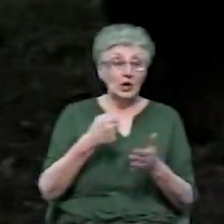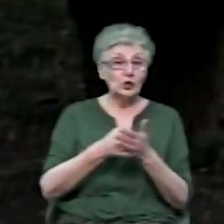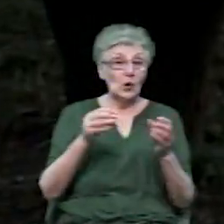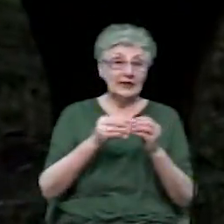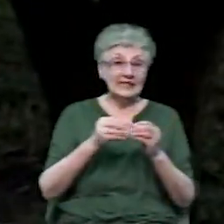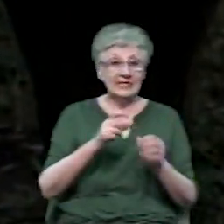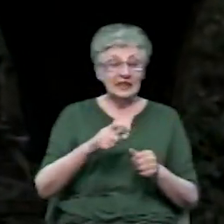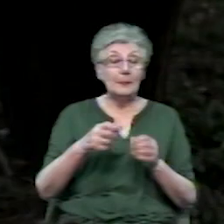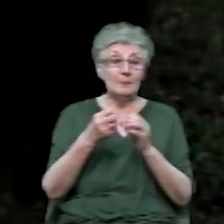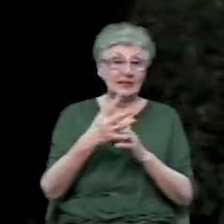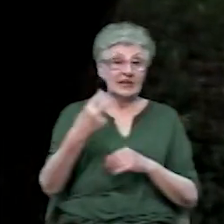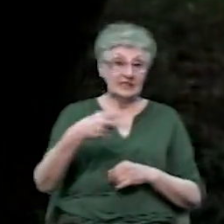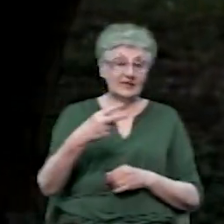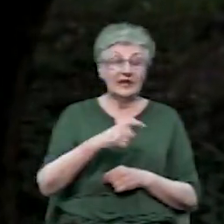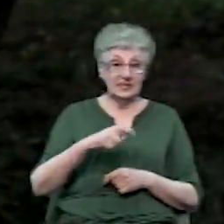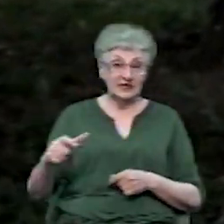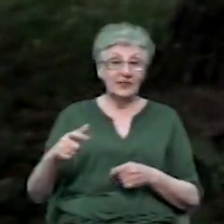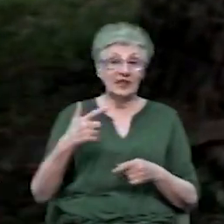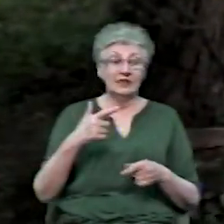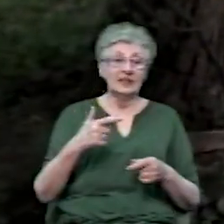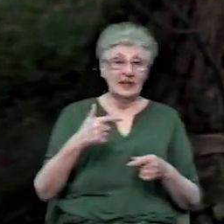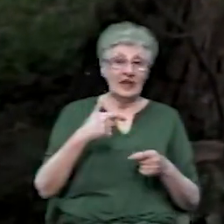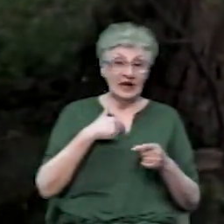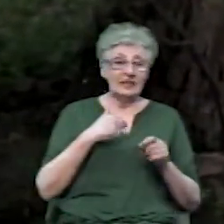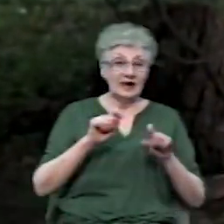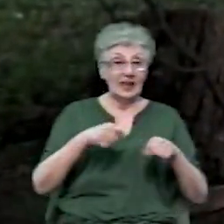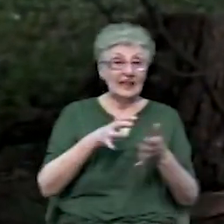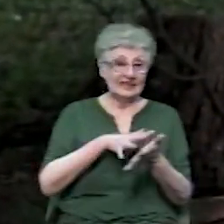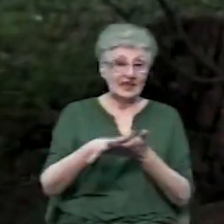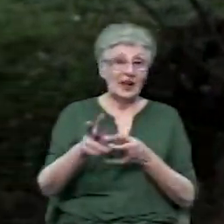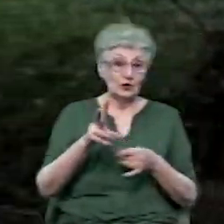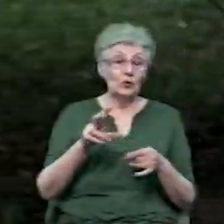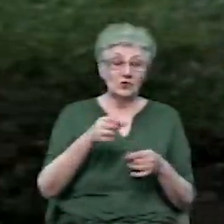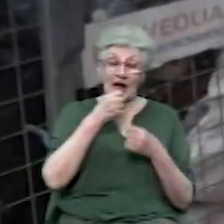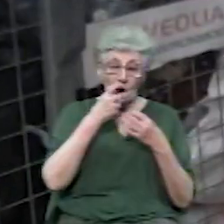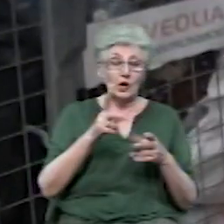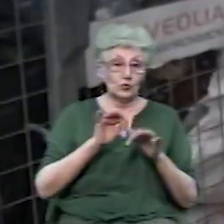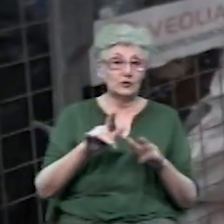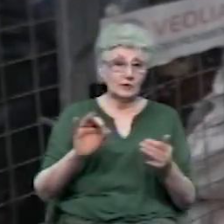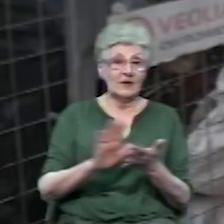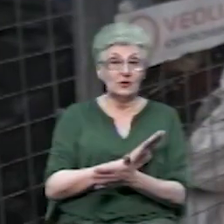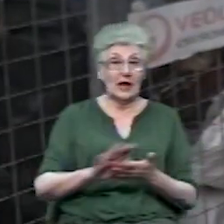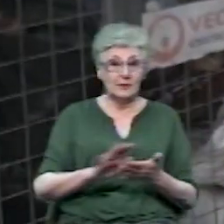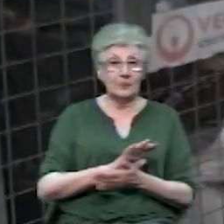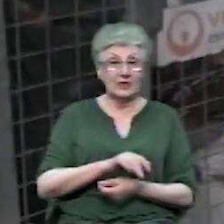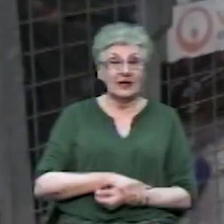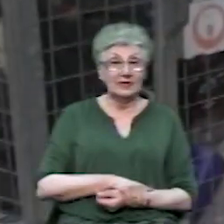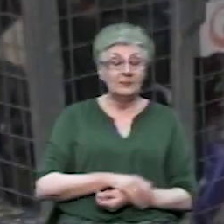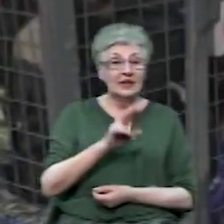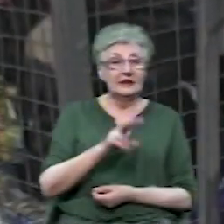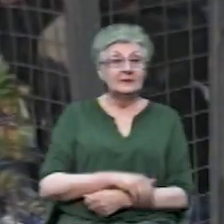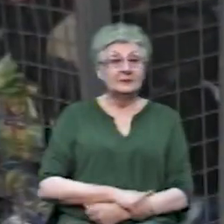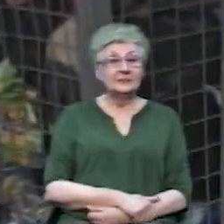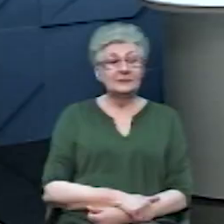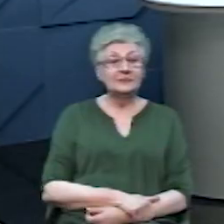Загалом 15-20 хвилин і хорошу справу на день вже зроблено. Назар Шевченко, новини на